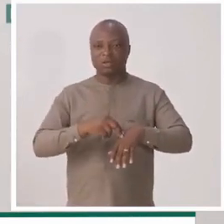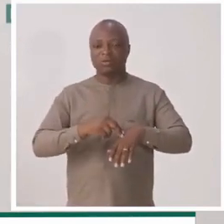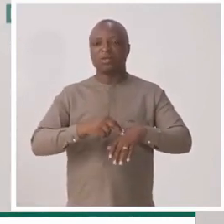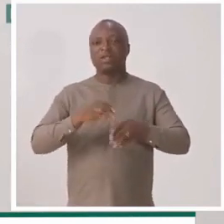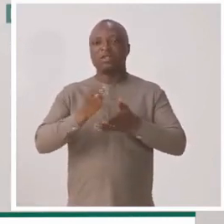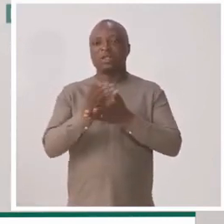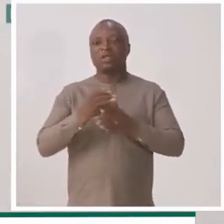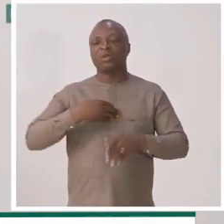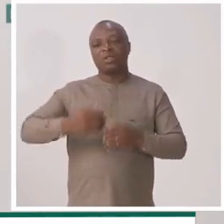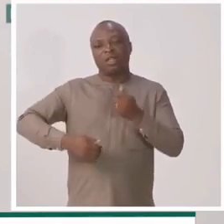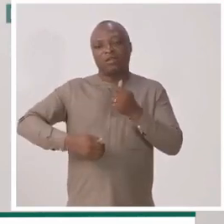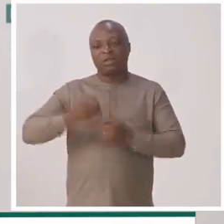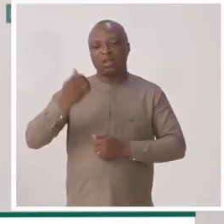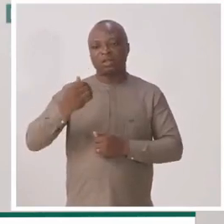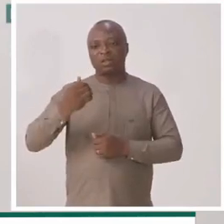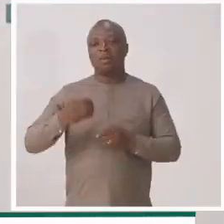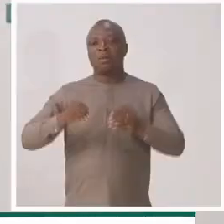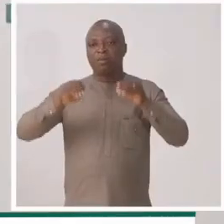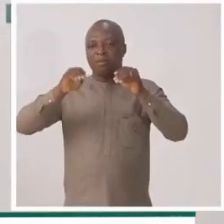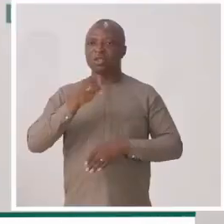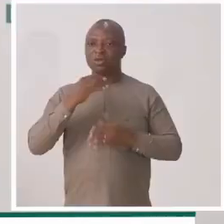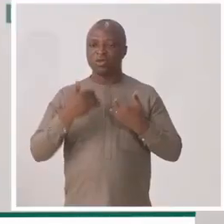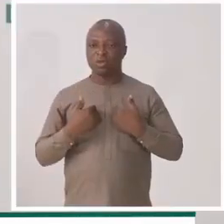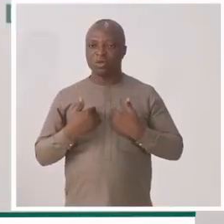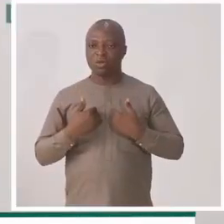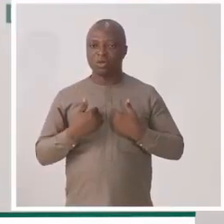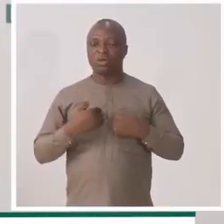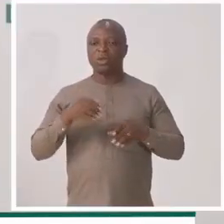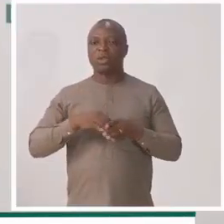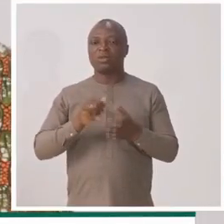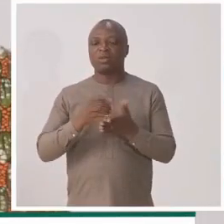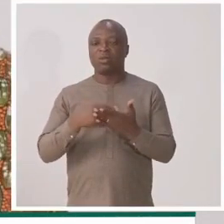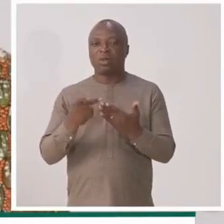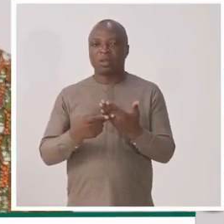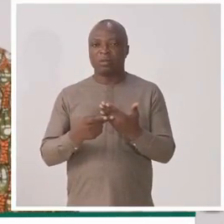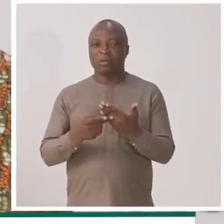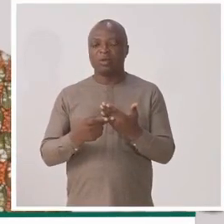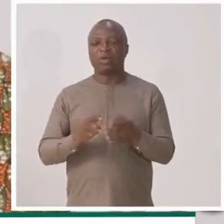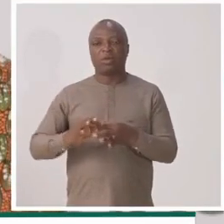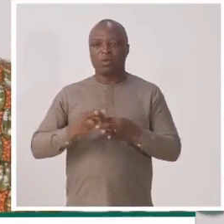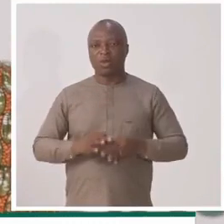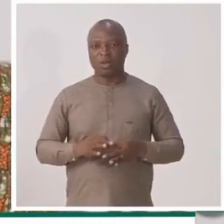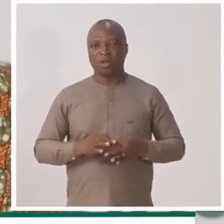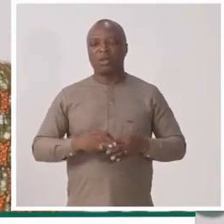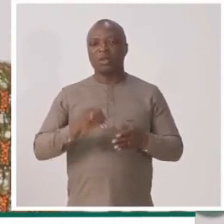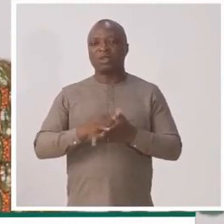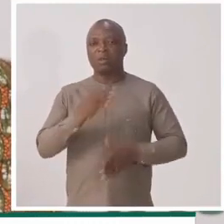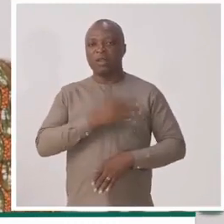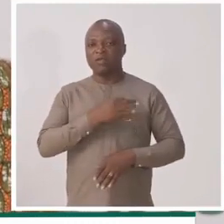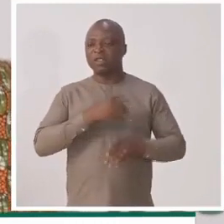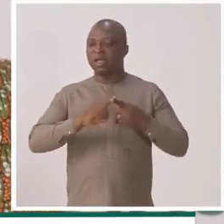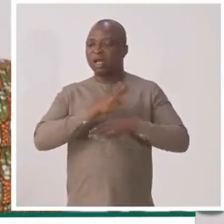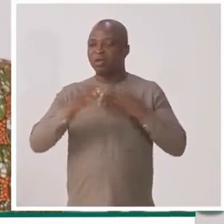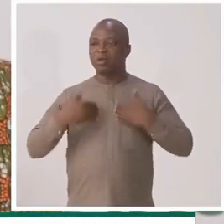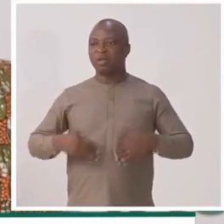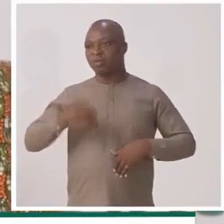nationale. Ceux qui en ont davantage mettent ce qu'ils ont dans la cagnotte commune, et cela